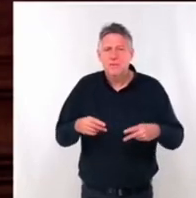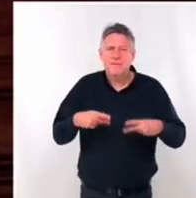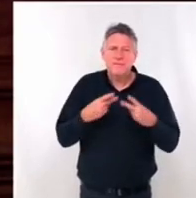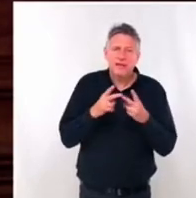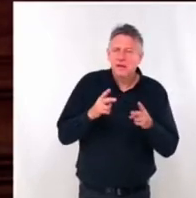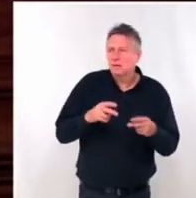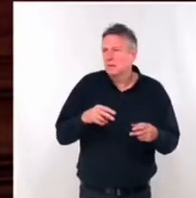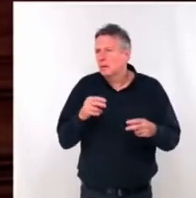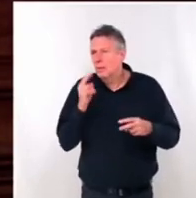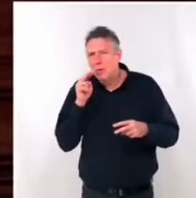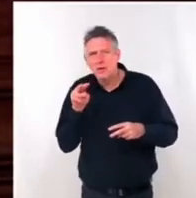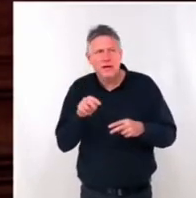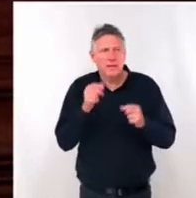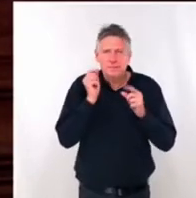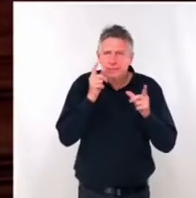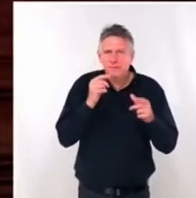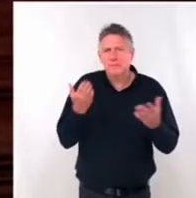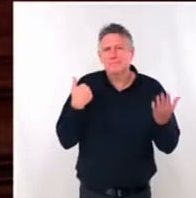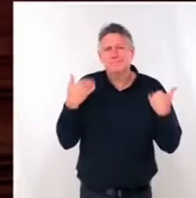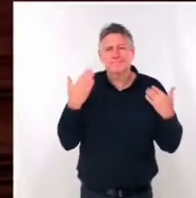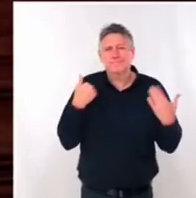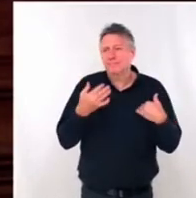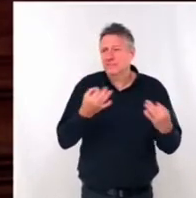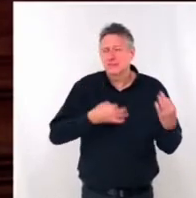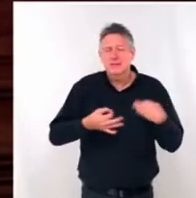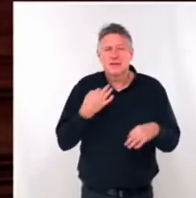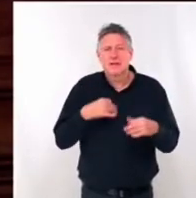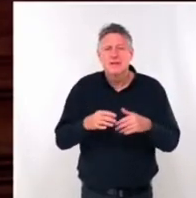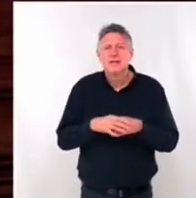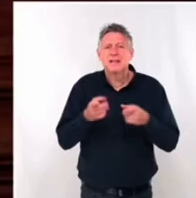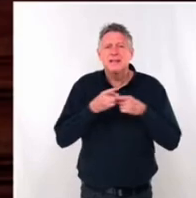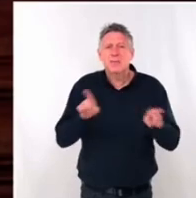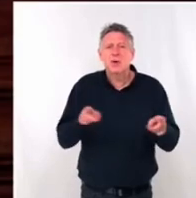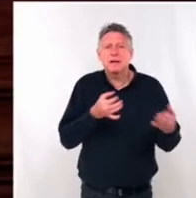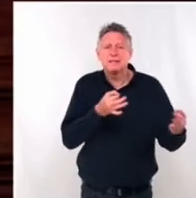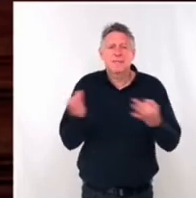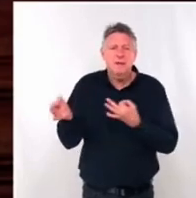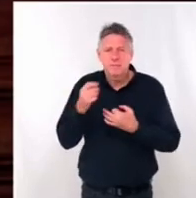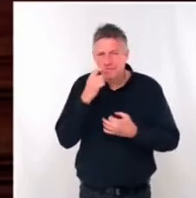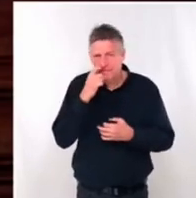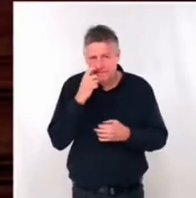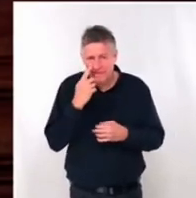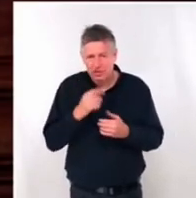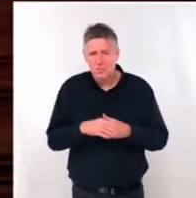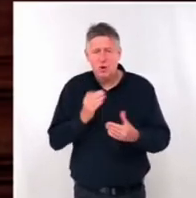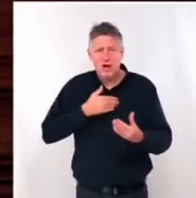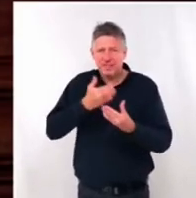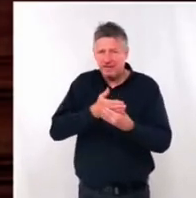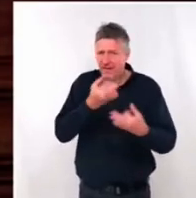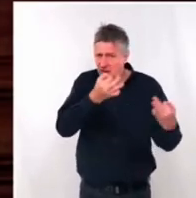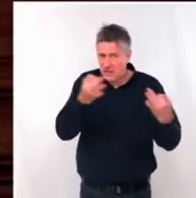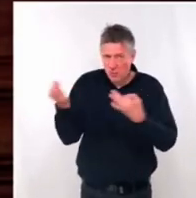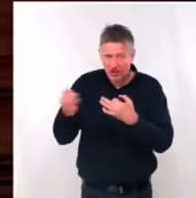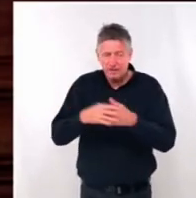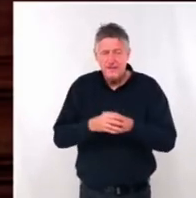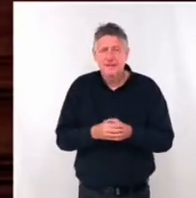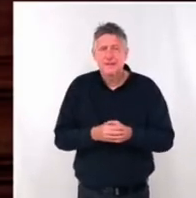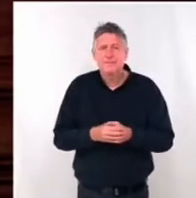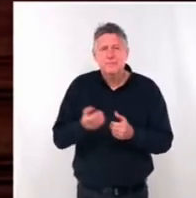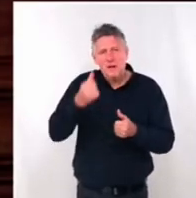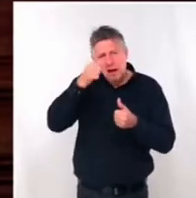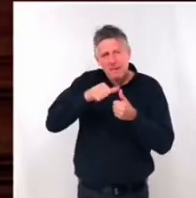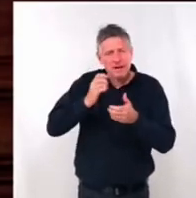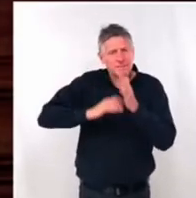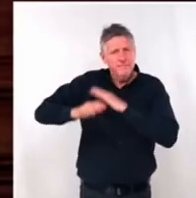ouvrant les yeux. Concernant la démocratie permanente, sujet sur lequel j'interviens régulièrement, souvenons-nous tout de même,